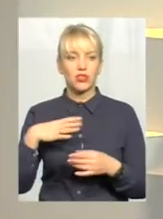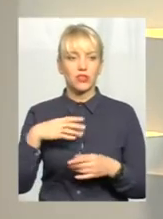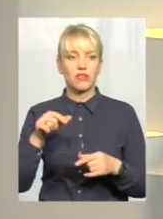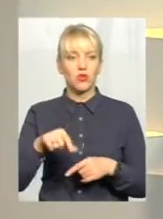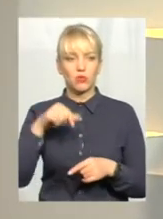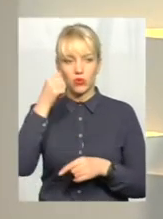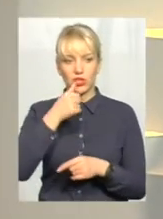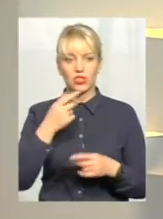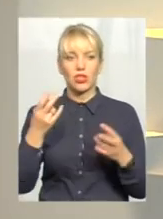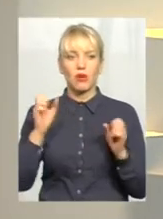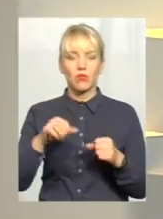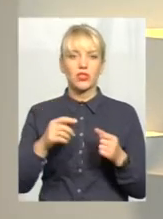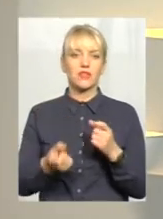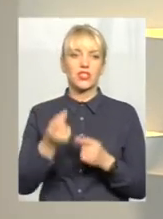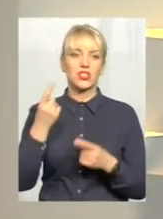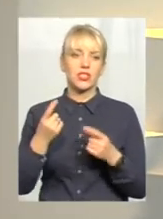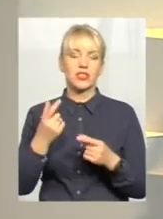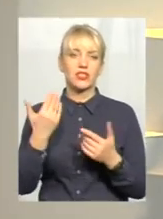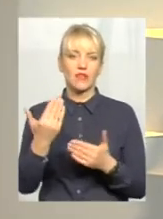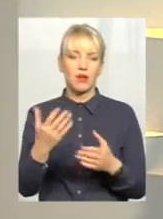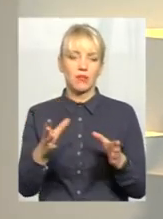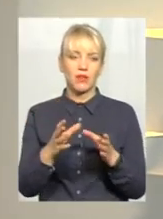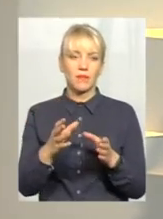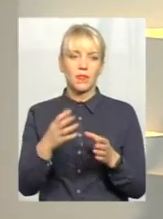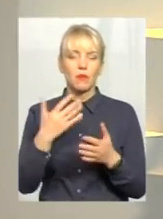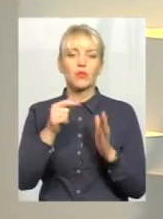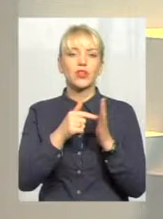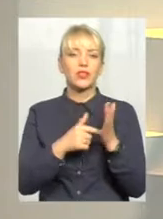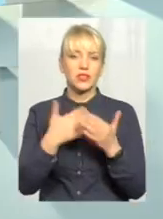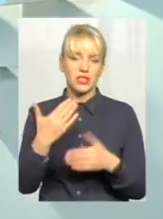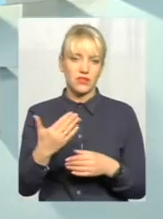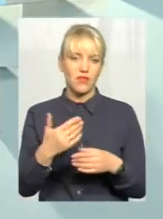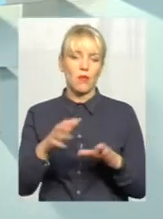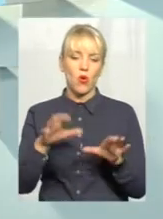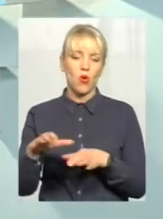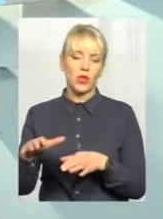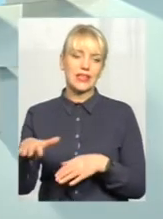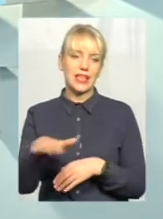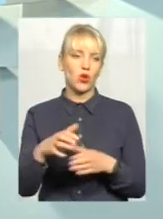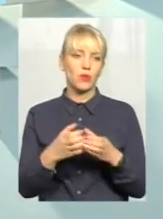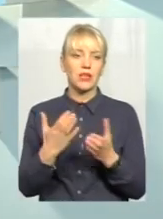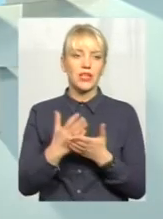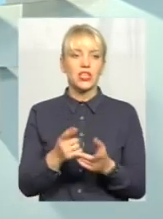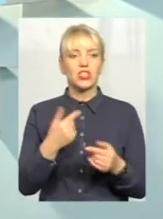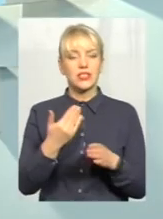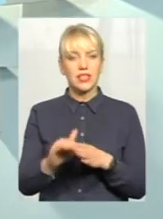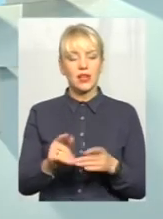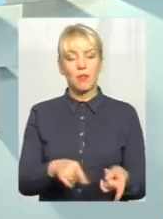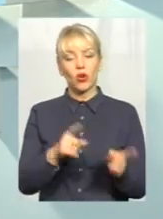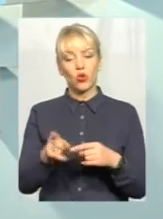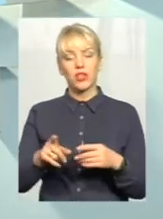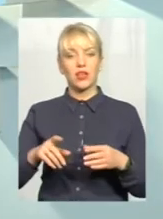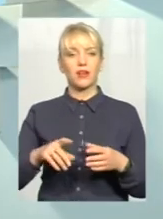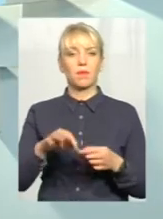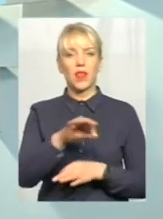Можливо, ділилися вже з вами голови тергромади? Є частина перехідних об'єктів, які не завершились в минулому